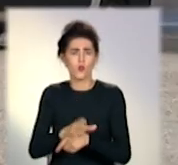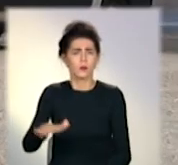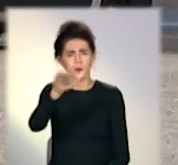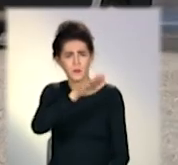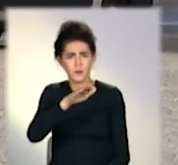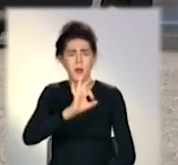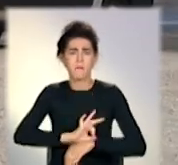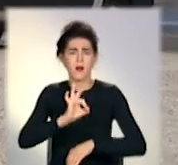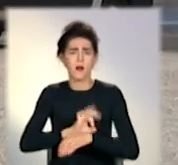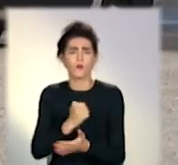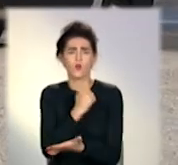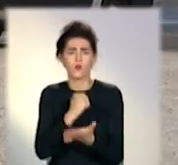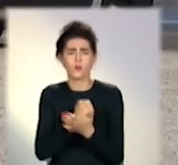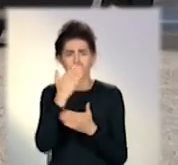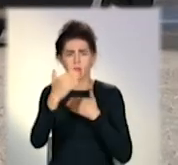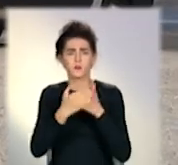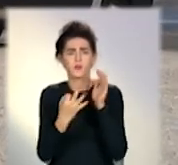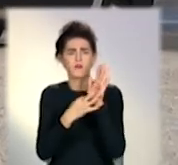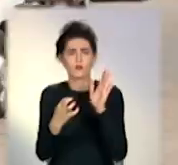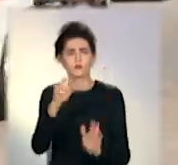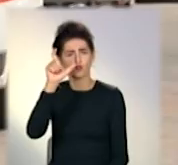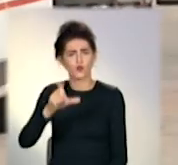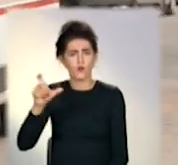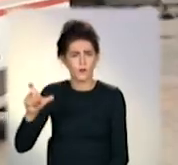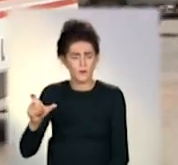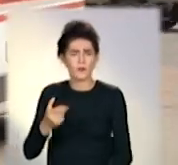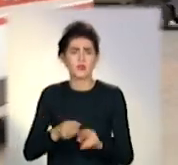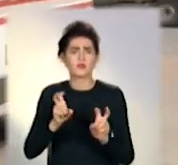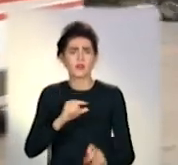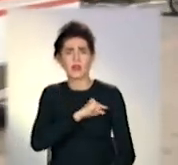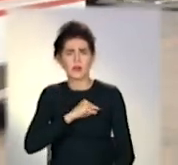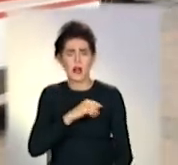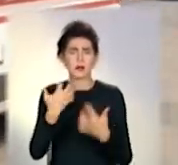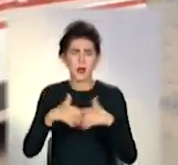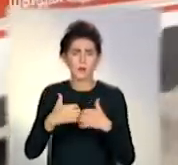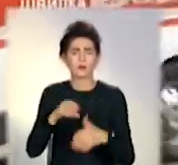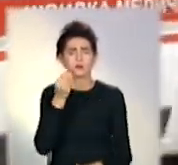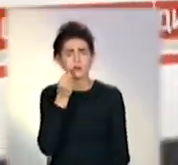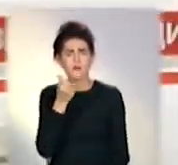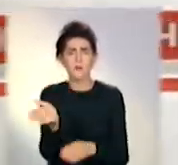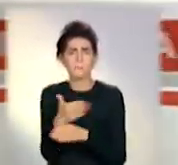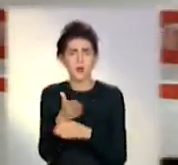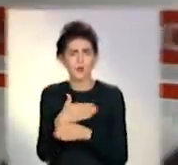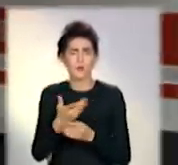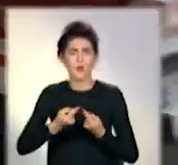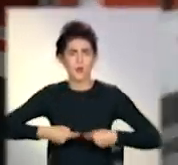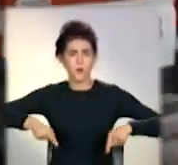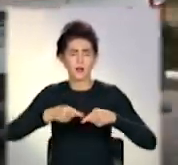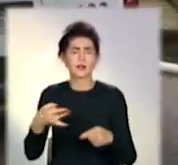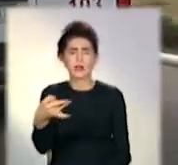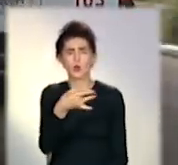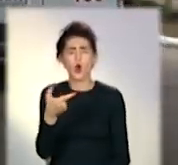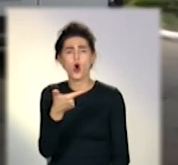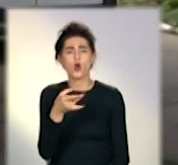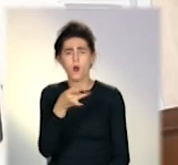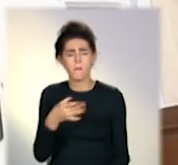хворобу підтвердили в понад 800 осіб. У антилідерах Краматорська, Слов'янська та Маріупольська об'єднані територіальні